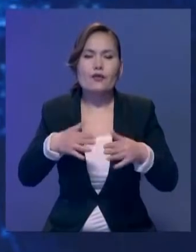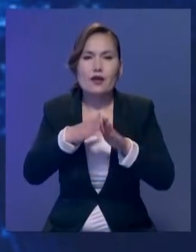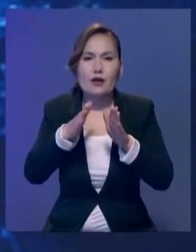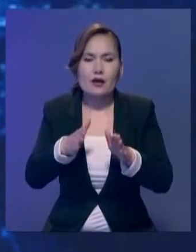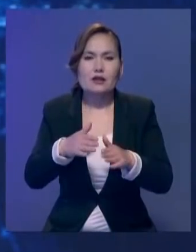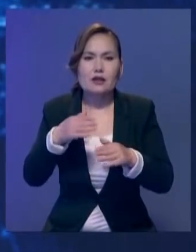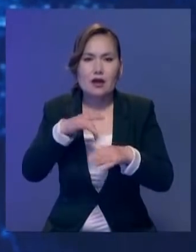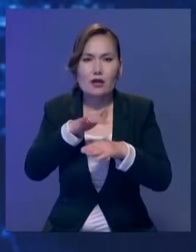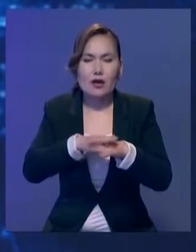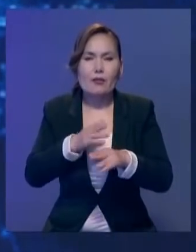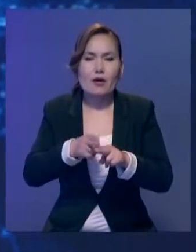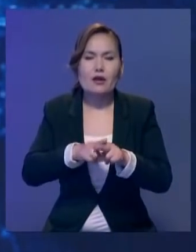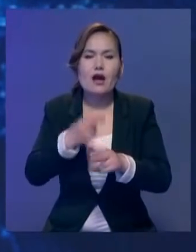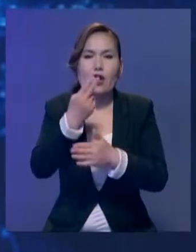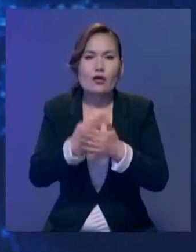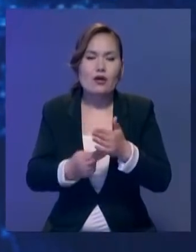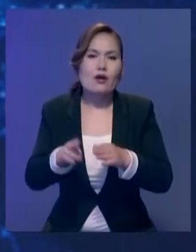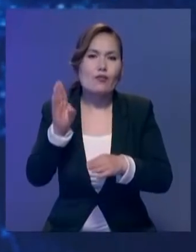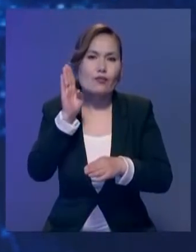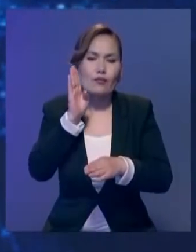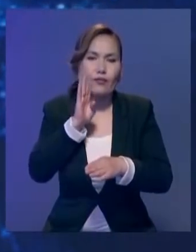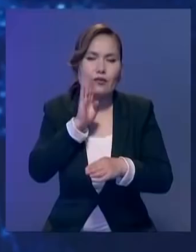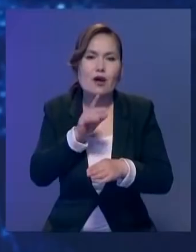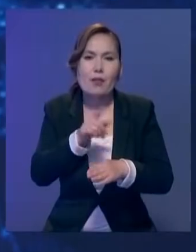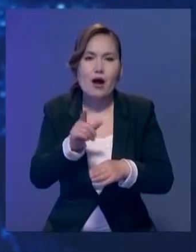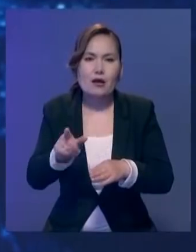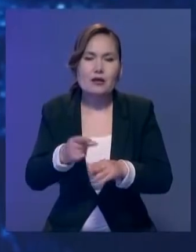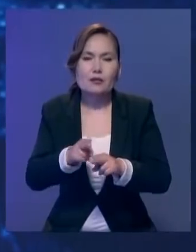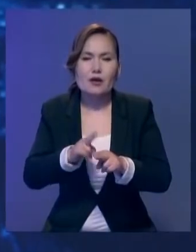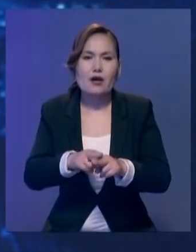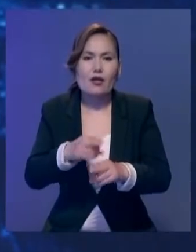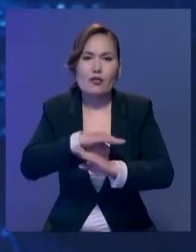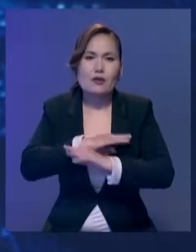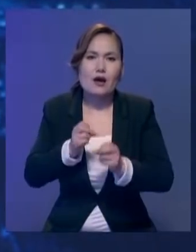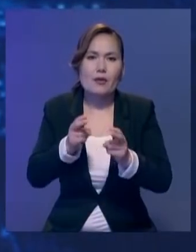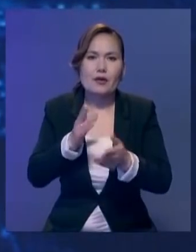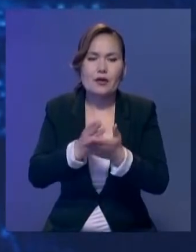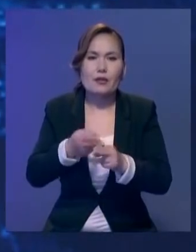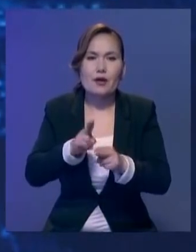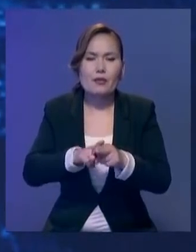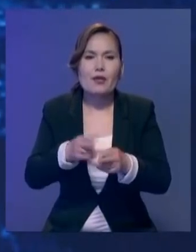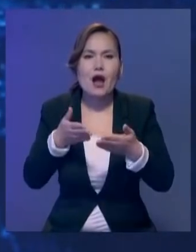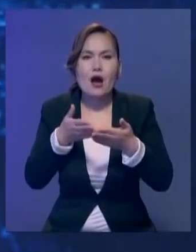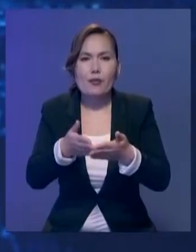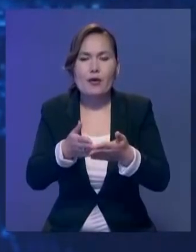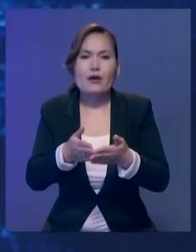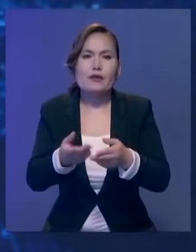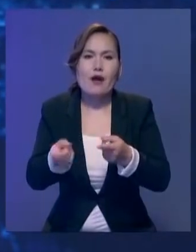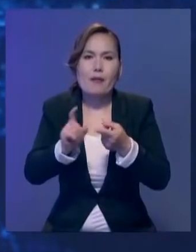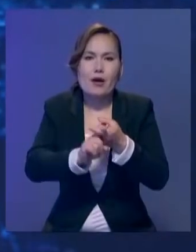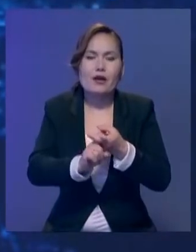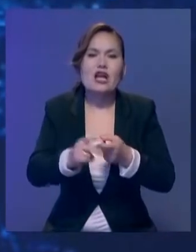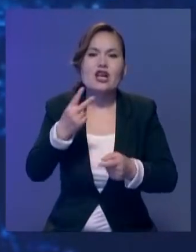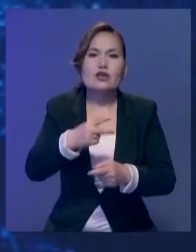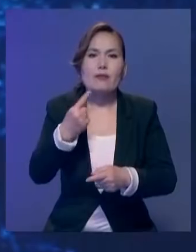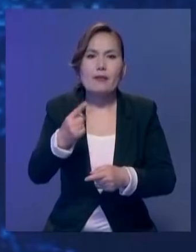өміріне үлкен қауіп түнттір. Бұл туралы құтқару тобының өкілдері мәлімдет. Тесенізге сала кетейгі аталған сүнгі ғыр қайықпен байланыз 21